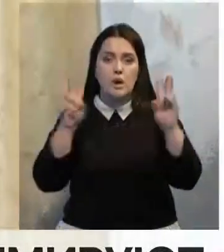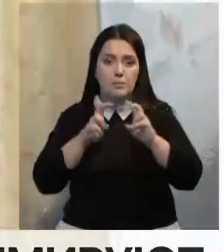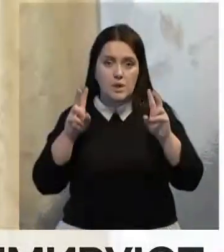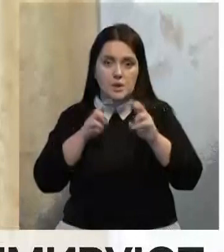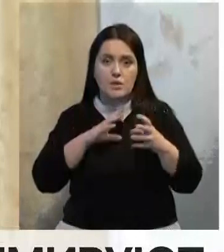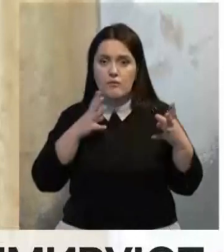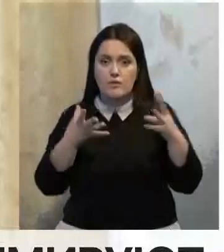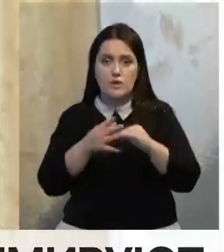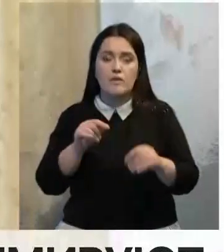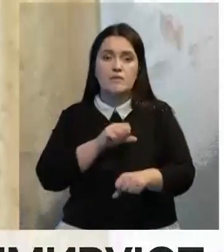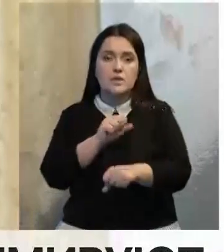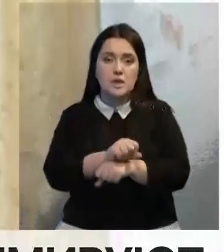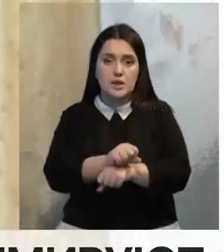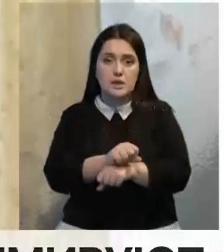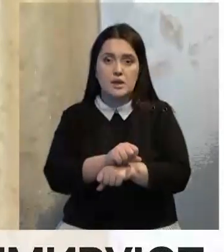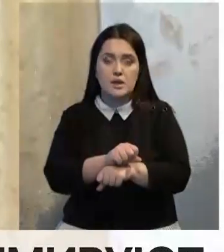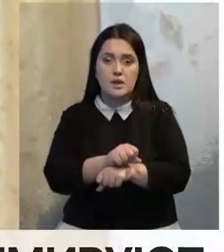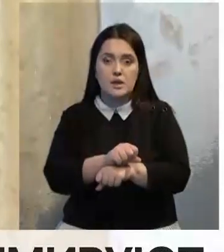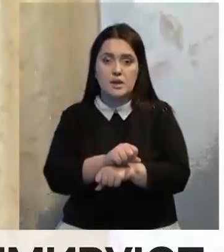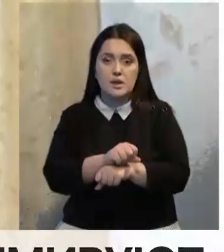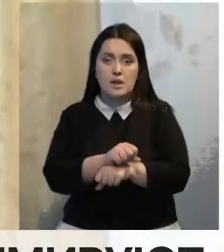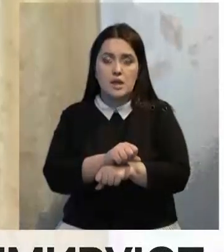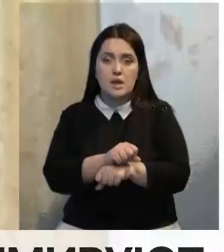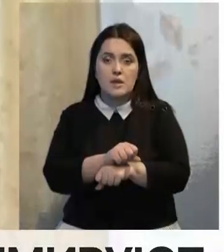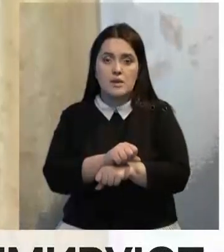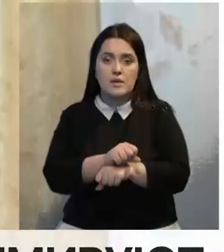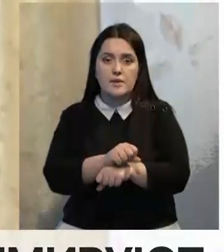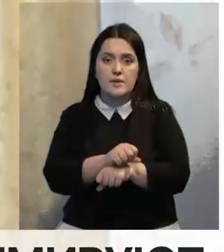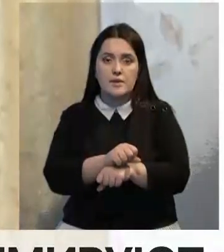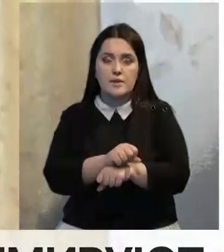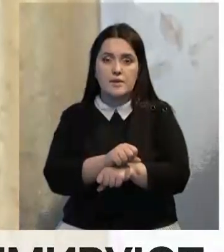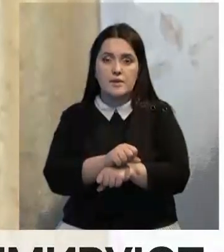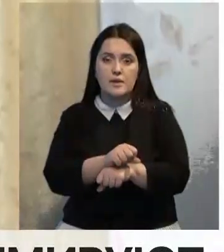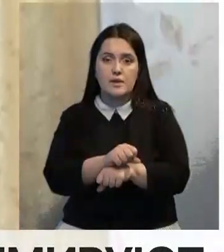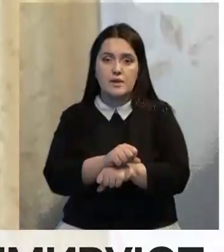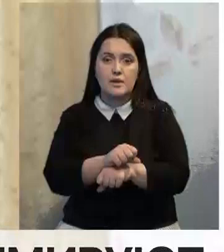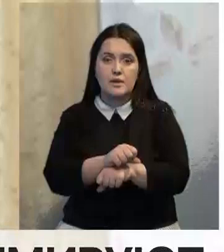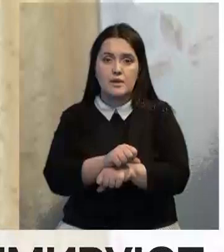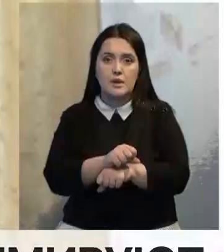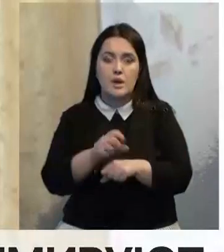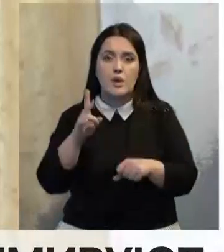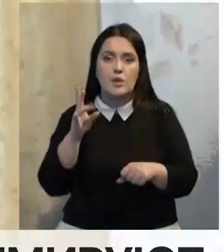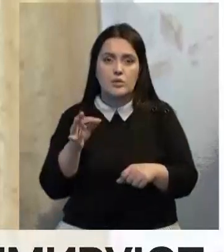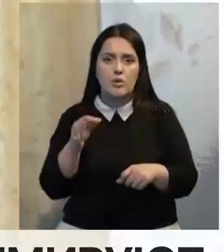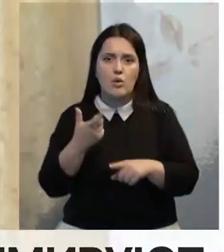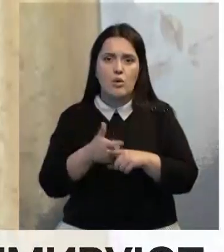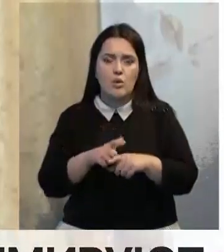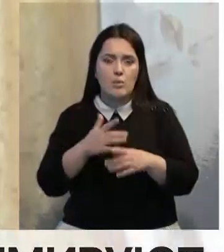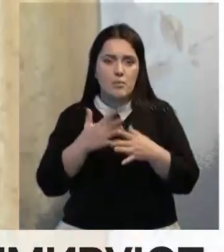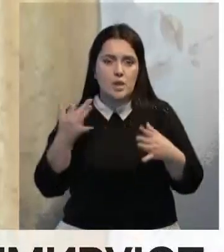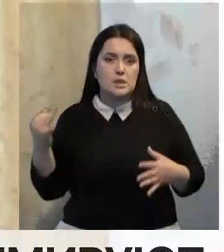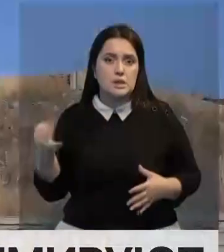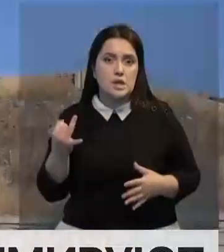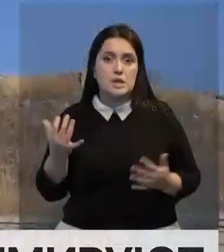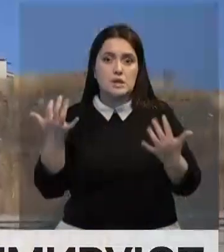В итоге все встало, да. Хотя на тот момент, не буду называть какой, вуз, но проявлял очень большую заинтересованность